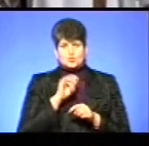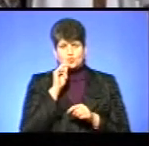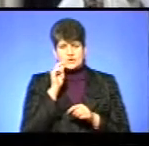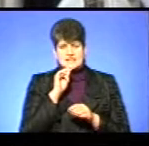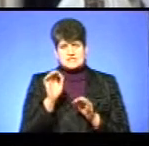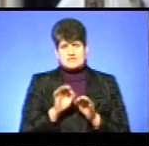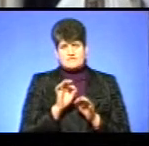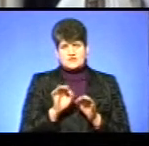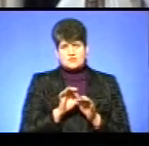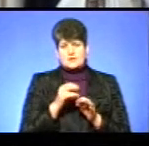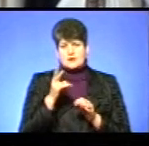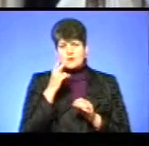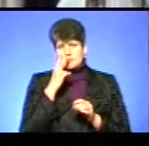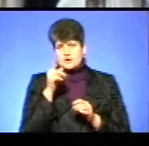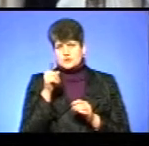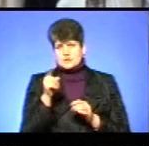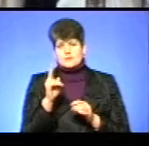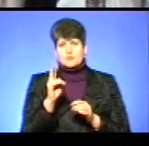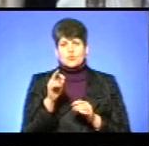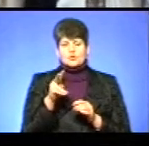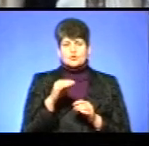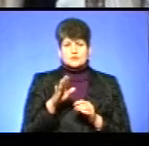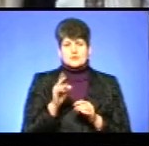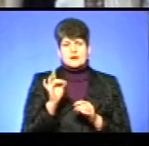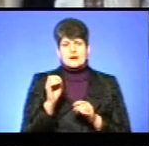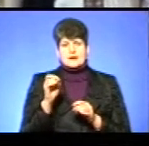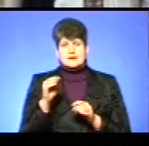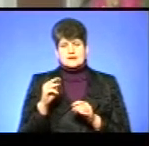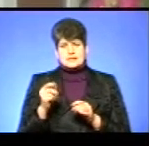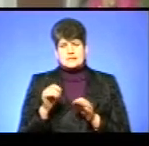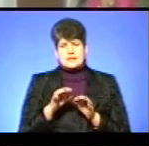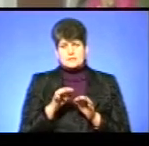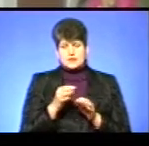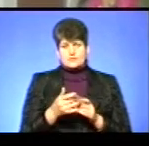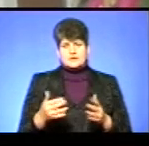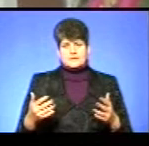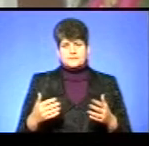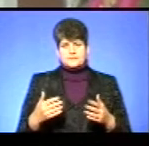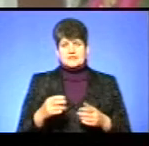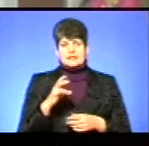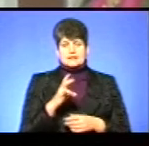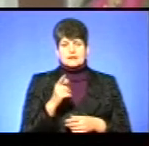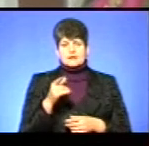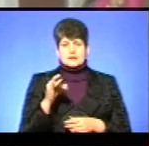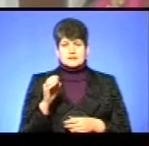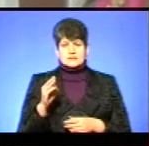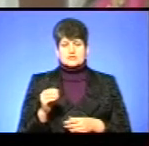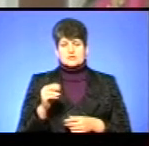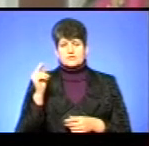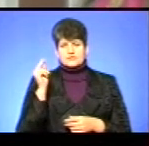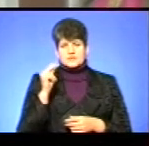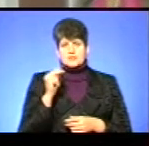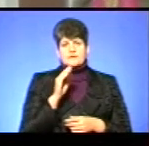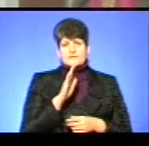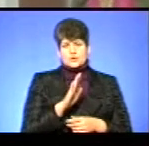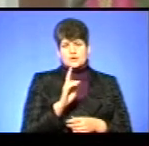вишивці. Я бачу, там є колодочки, є ретязь, є набировання. Наталія Грицишин вчилась у мисткині Вікторії